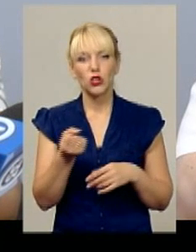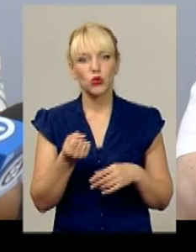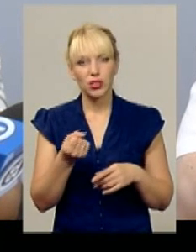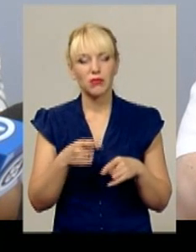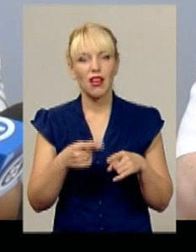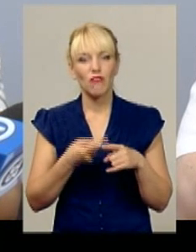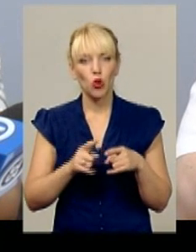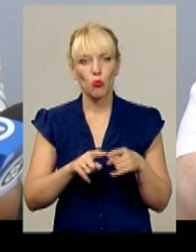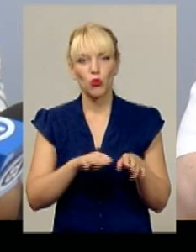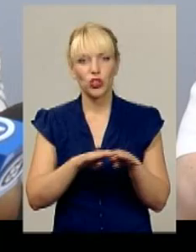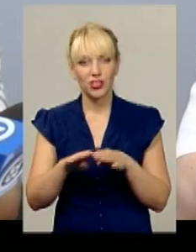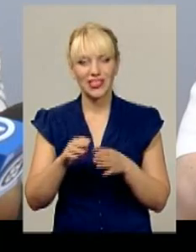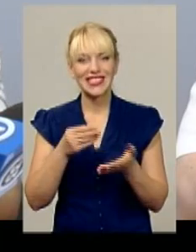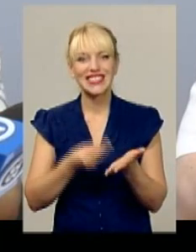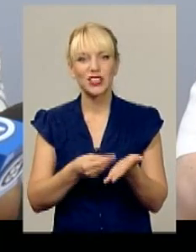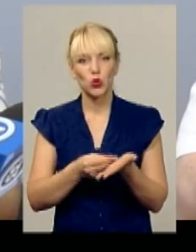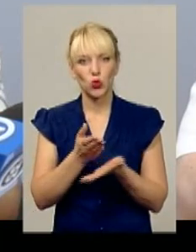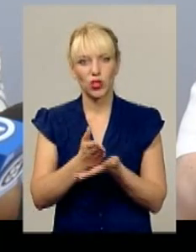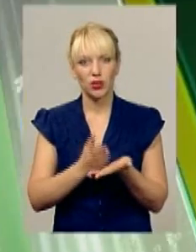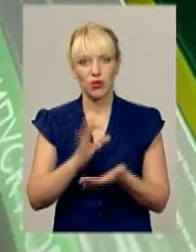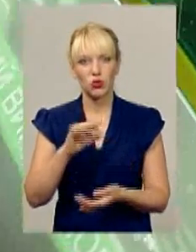на тому рівні ціну хліба соціального.